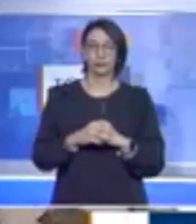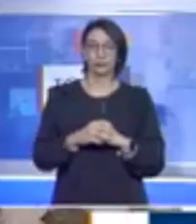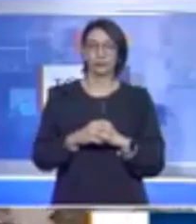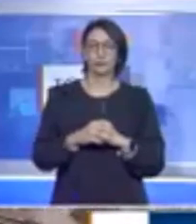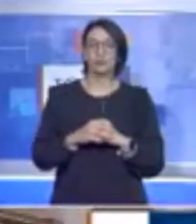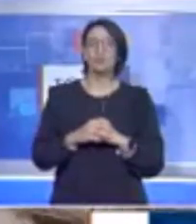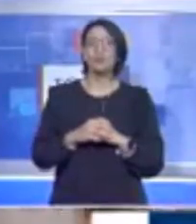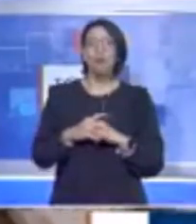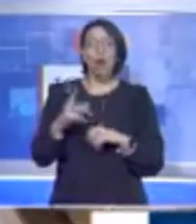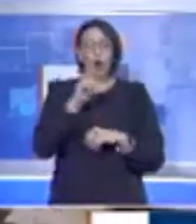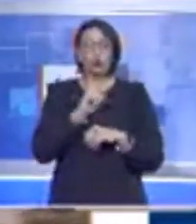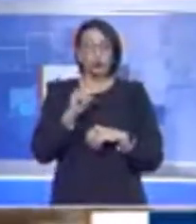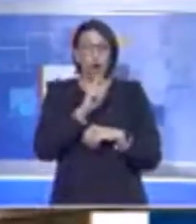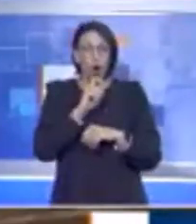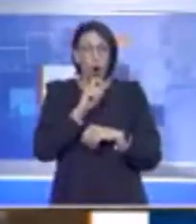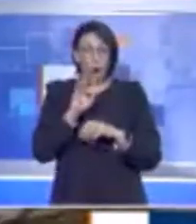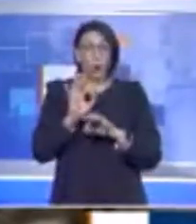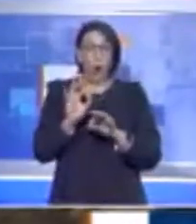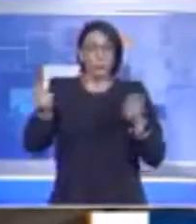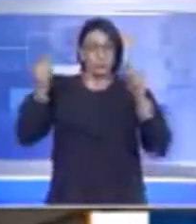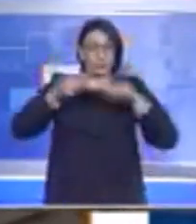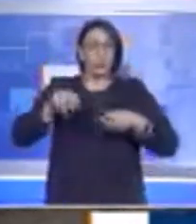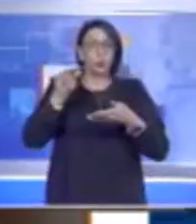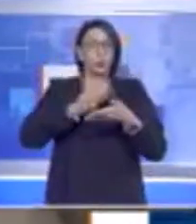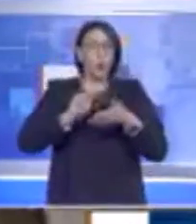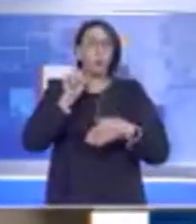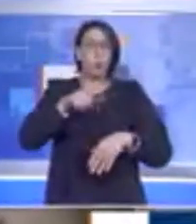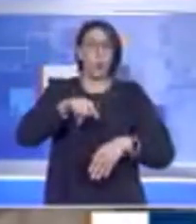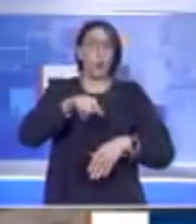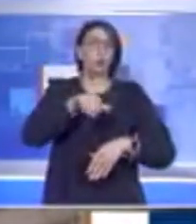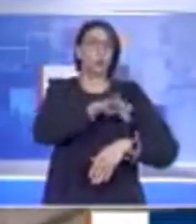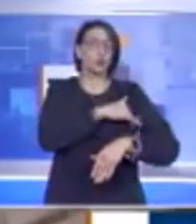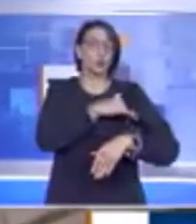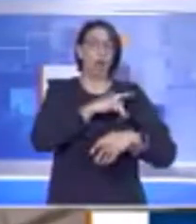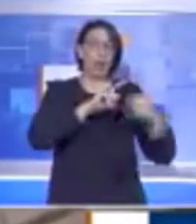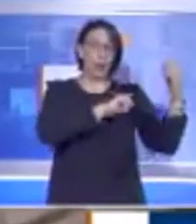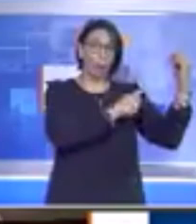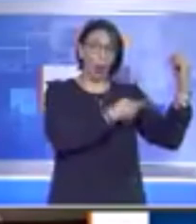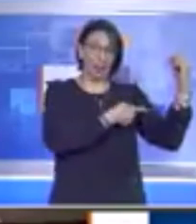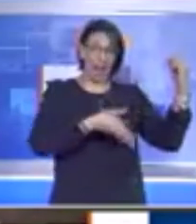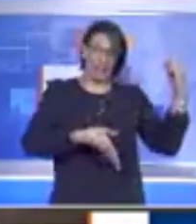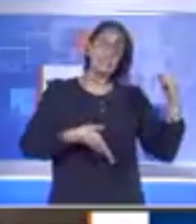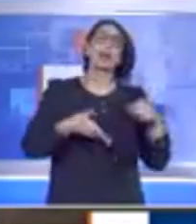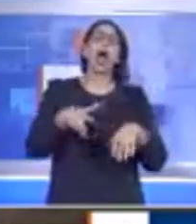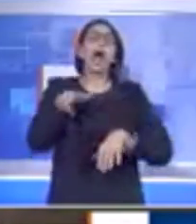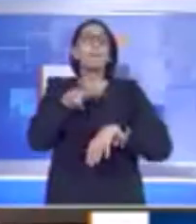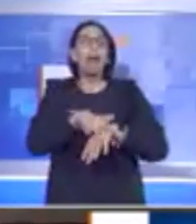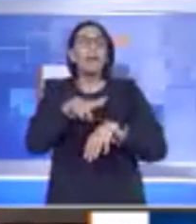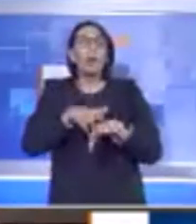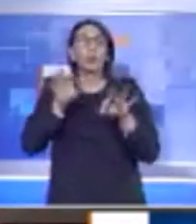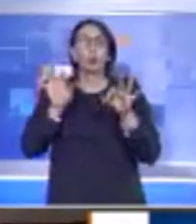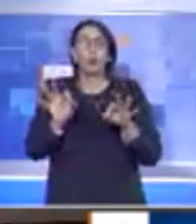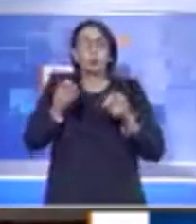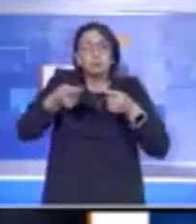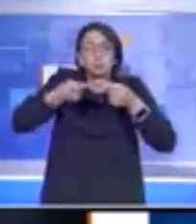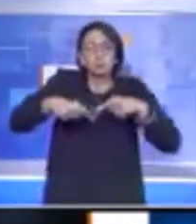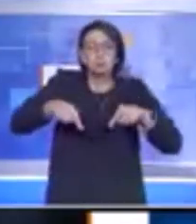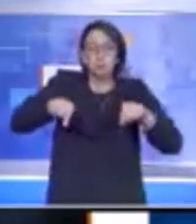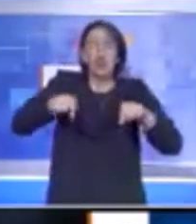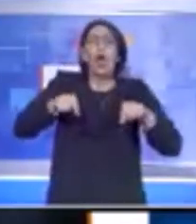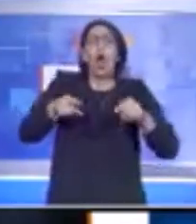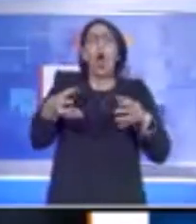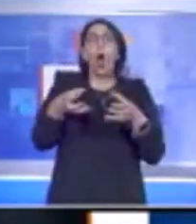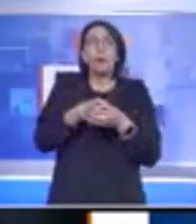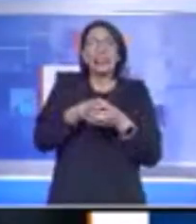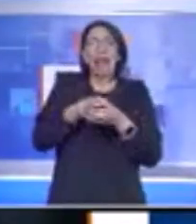Nel giorno in cui sono tornati in classe anche gli alunni del capoluogo di regione, in prefettura Potenza si è riunito il Comitato